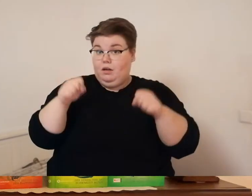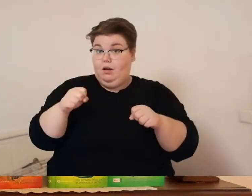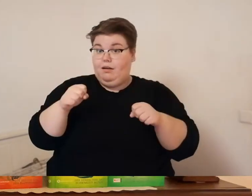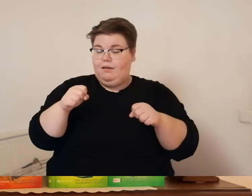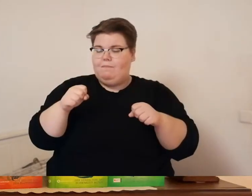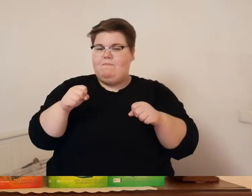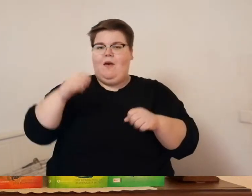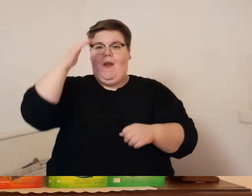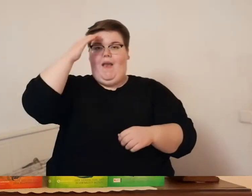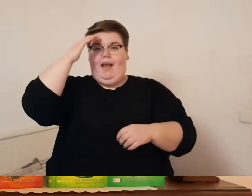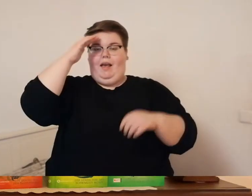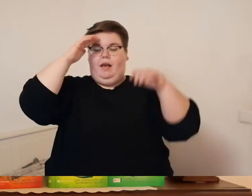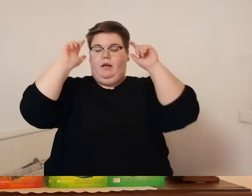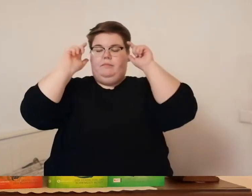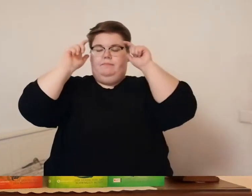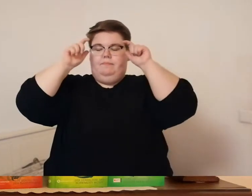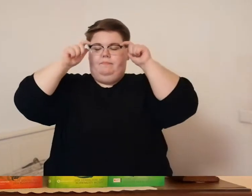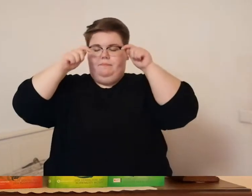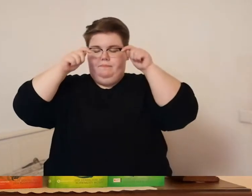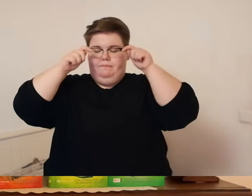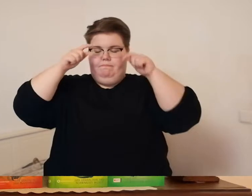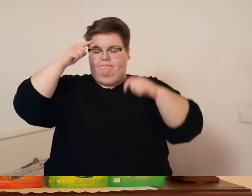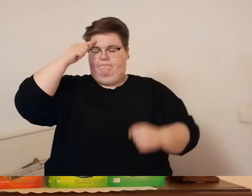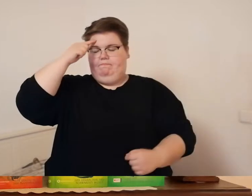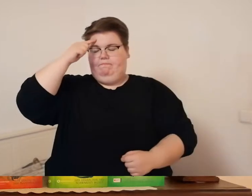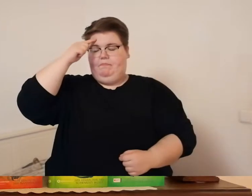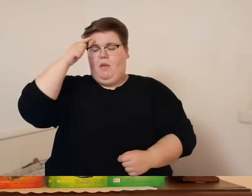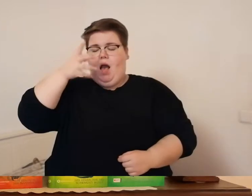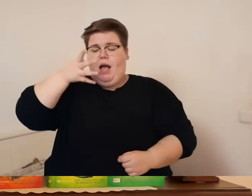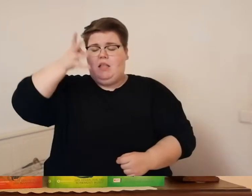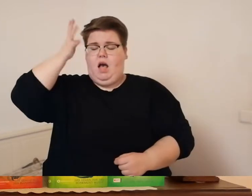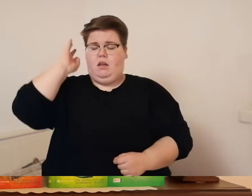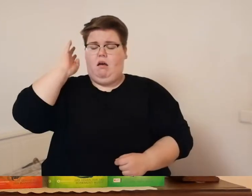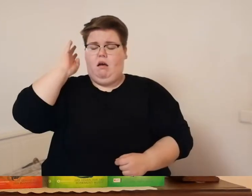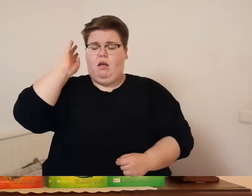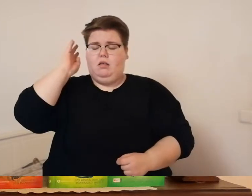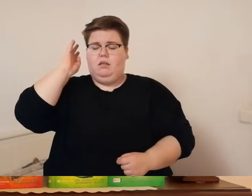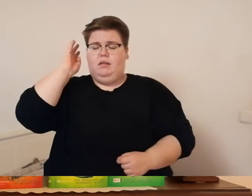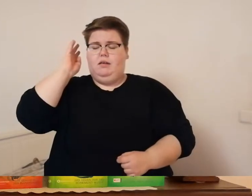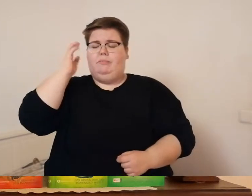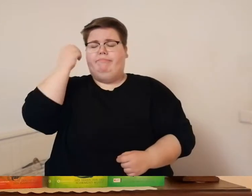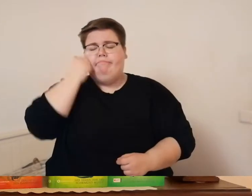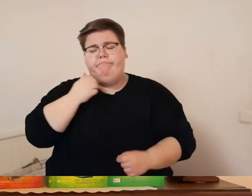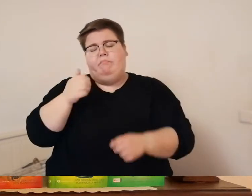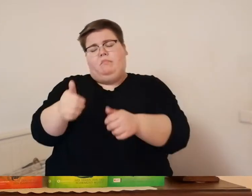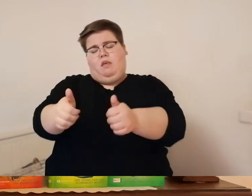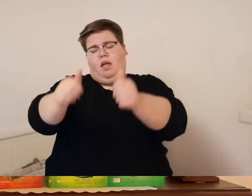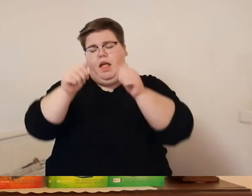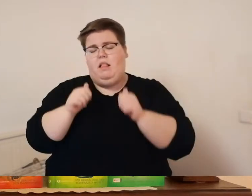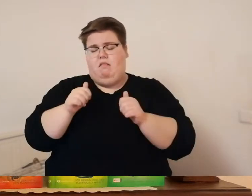du musst uns noch einmal helfen bitte ohne dich kommen wir nicht von diesem berg herunter und dann war alles umsonst